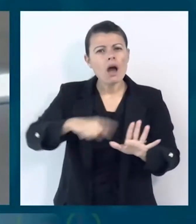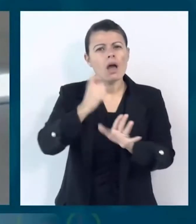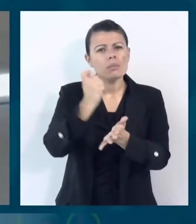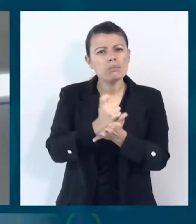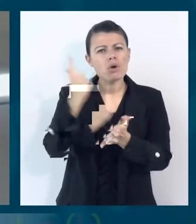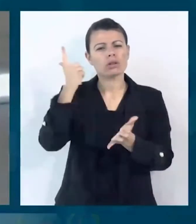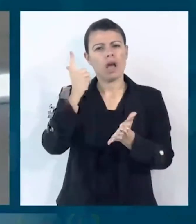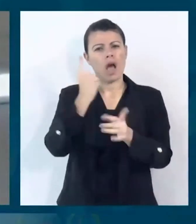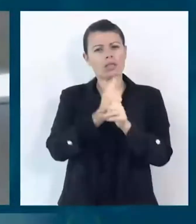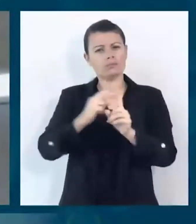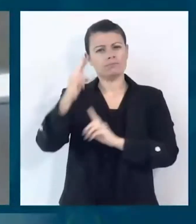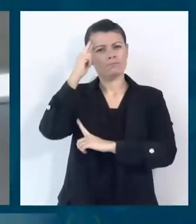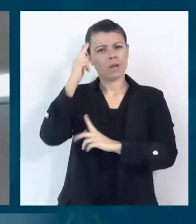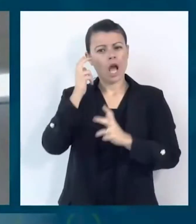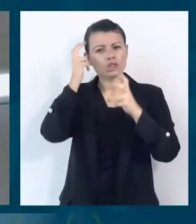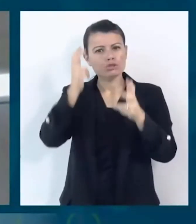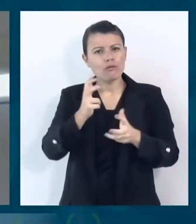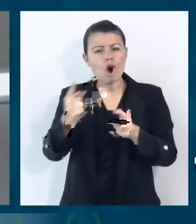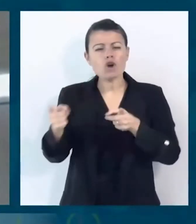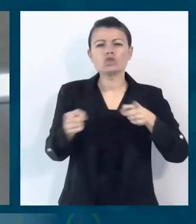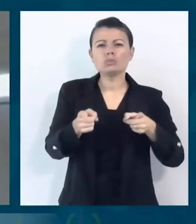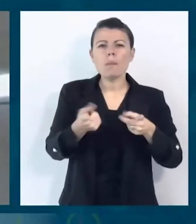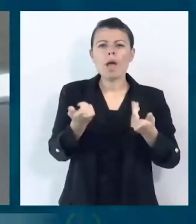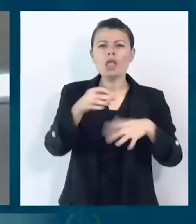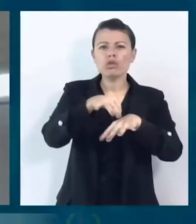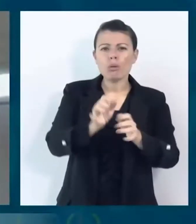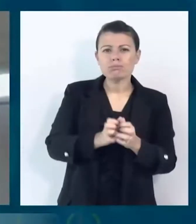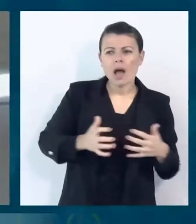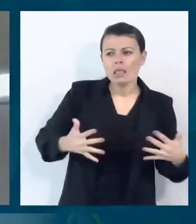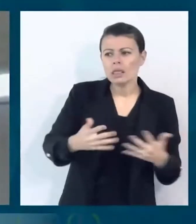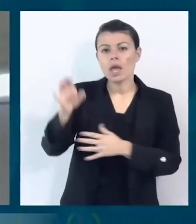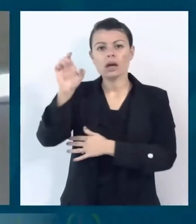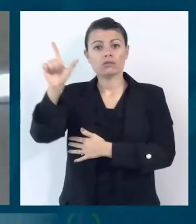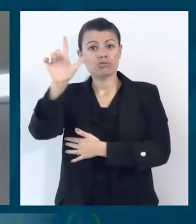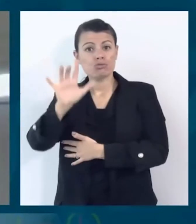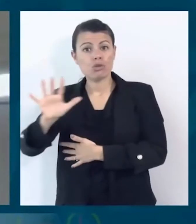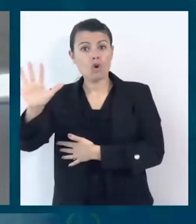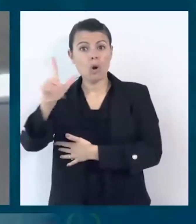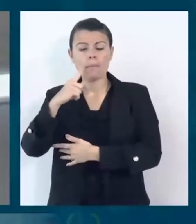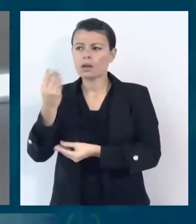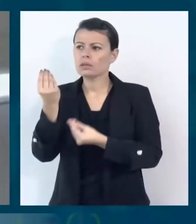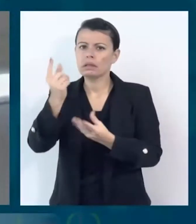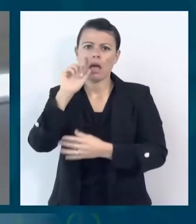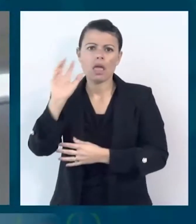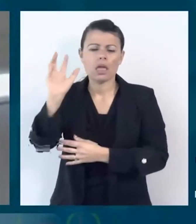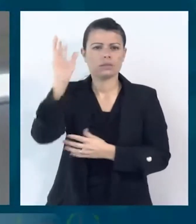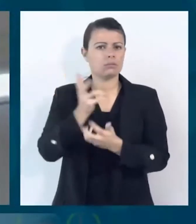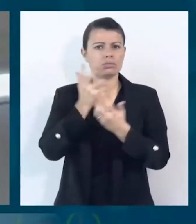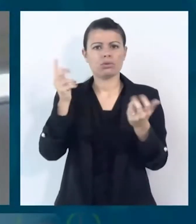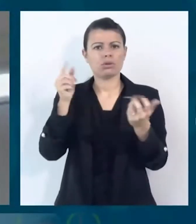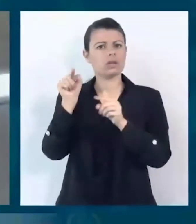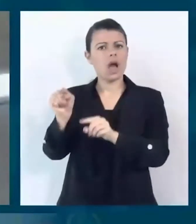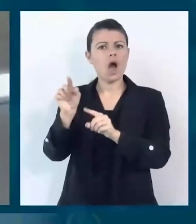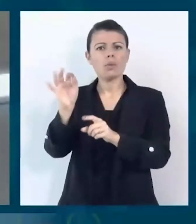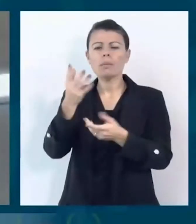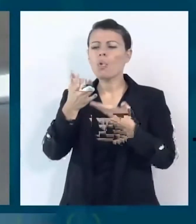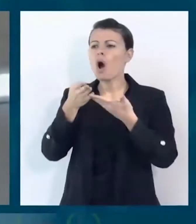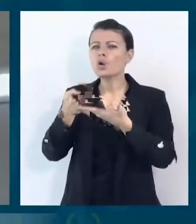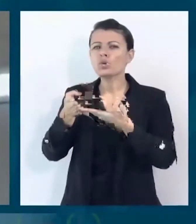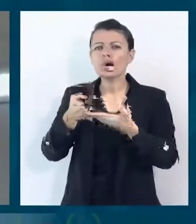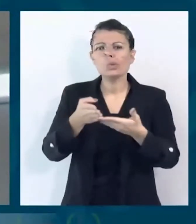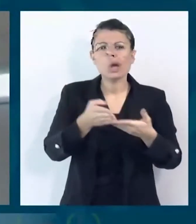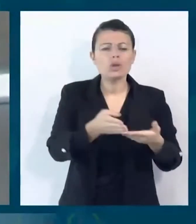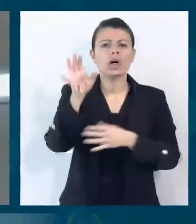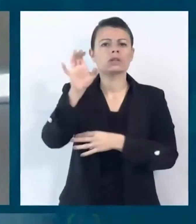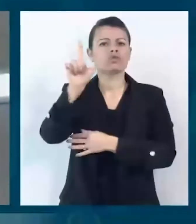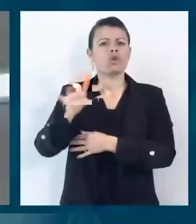sforzo e la pandemia e la regione Lombardia è veramente un esempio di questo tipo di aiuta che hanno fatto